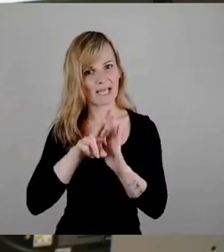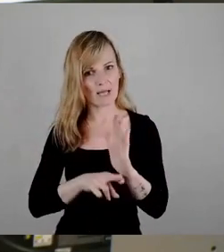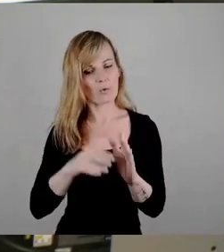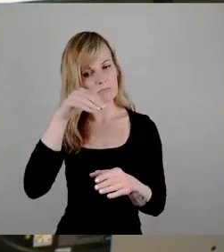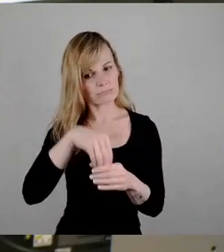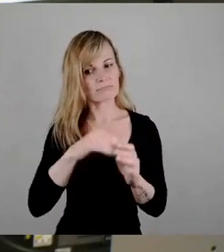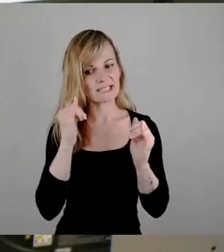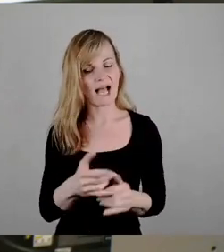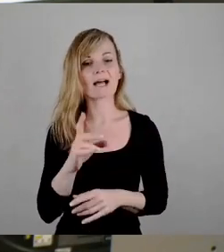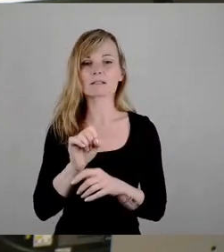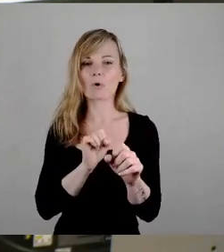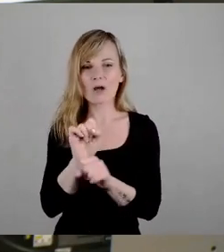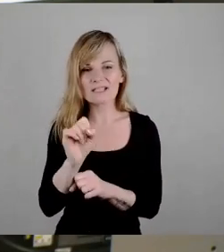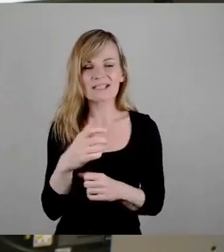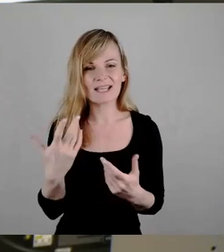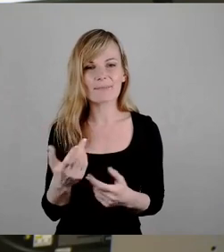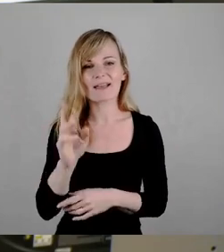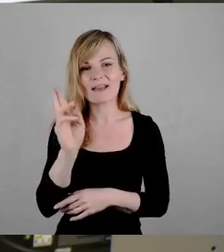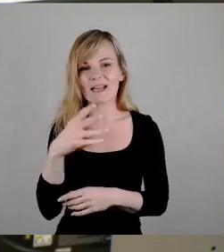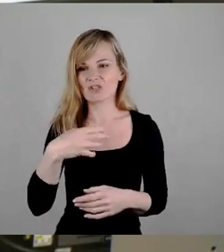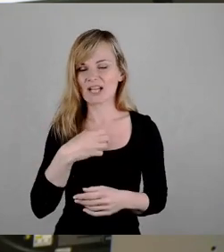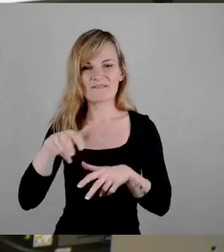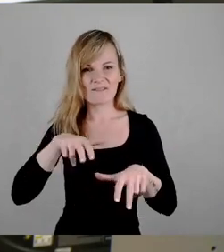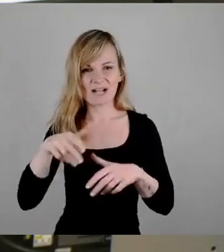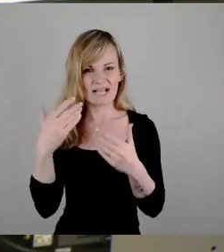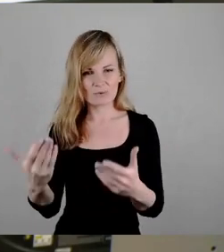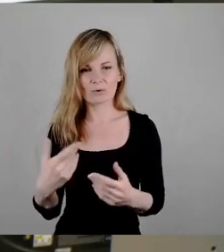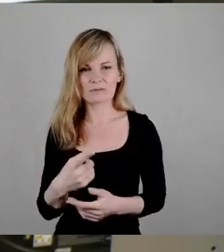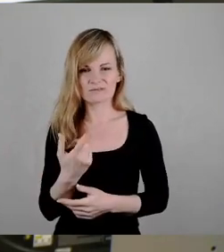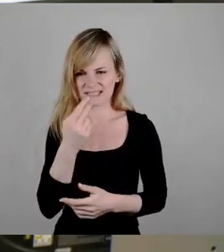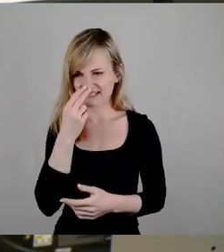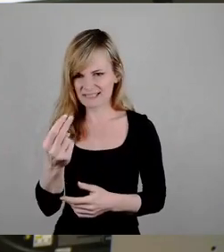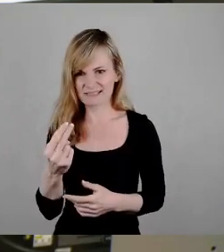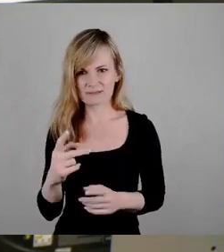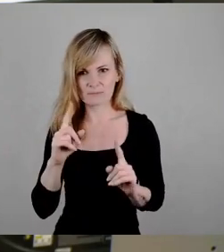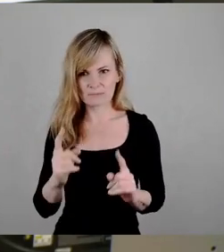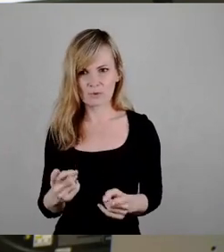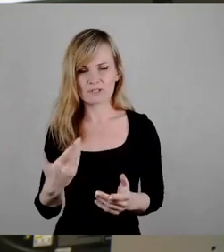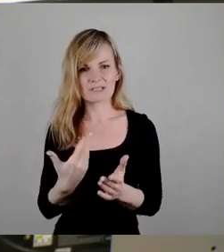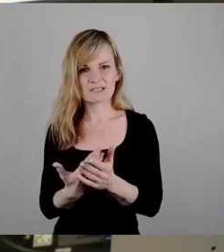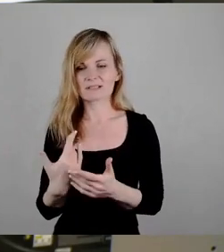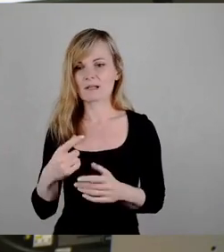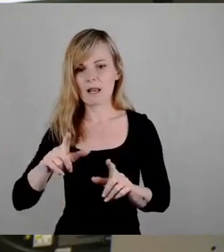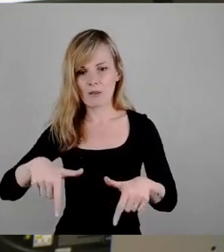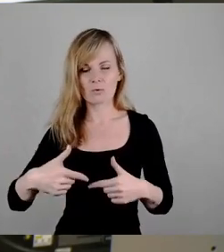ist hier irgendjemand in der Stadtverwaltung notwendigerweise muss ich auf die Socken machen und das überprüfen, ob das